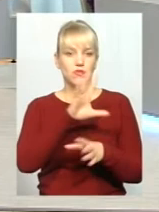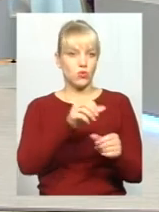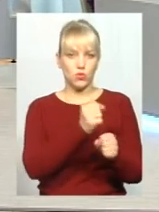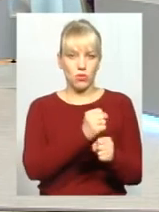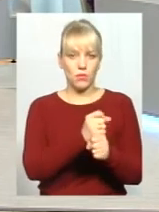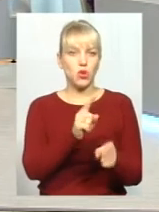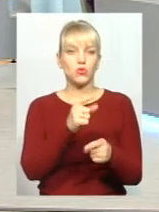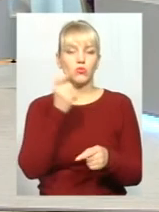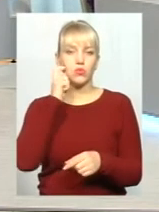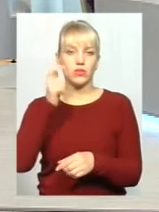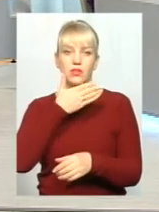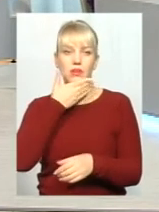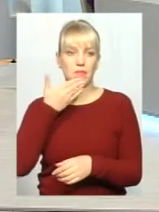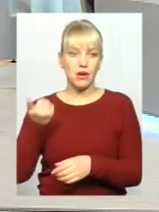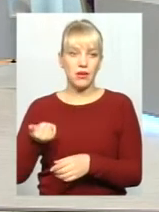Україні.